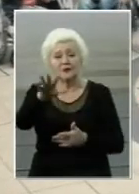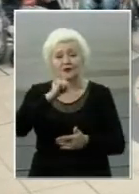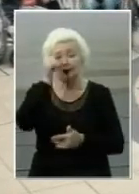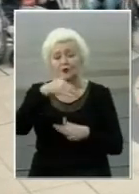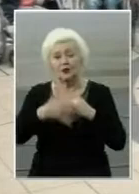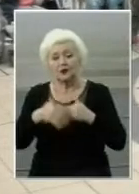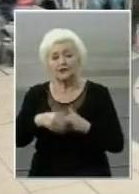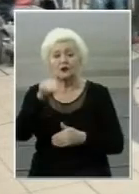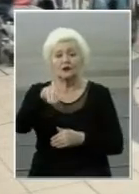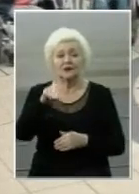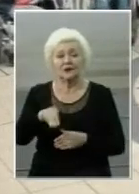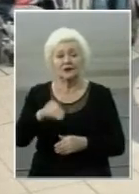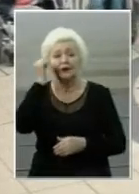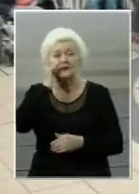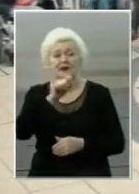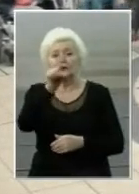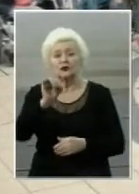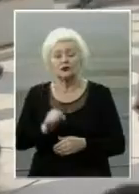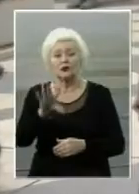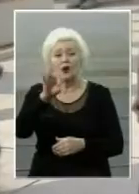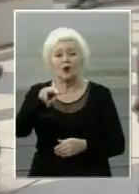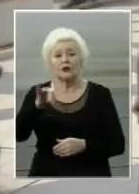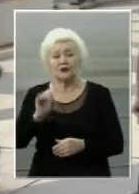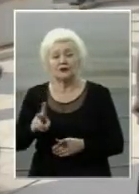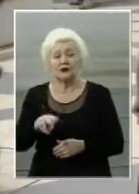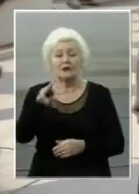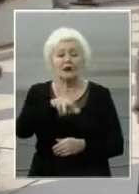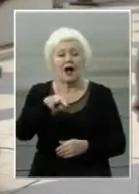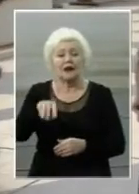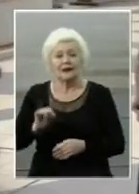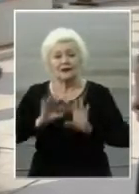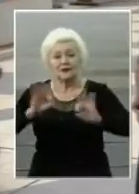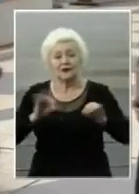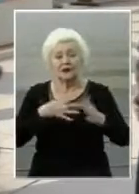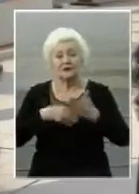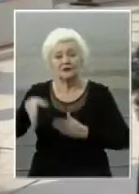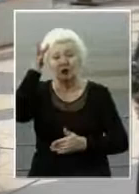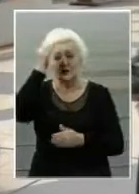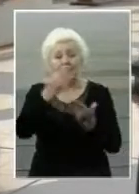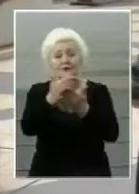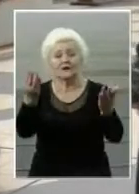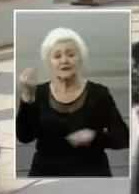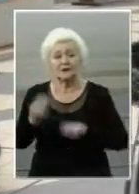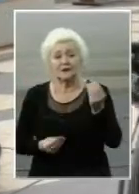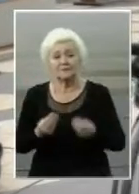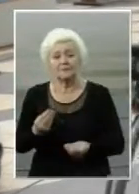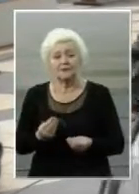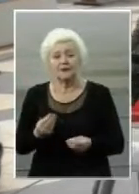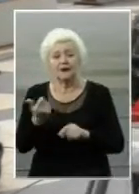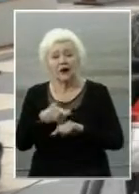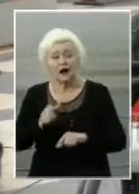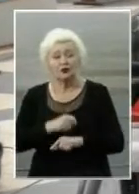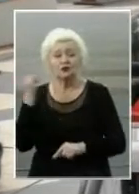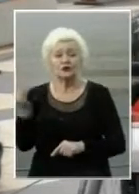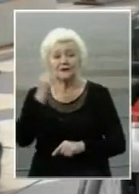Херсона, Таврійська, Старої Збурівки та Олешок. Михайло Лєвідєв розповів про свої враження від цієї гри. Це дуже цікава гра в